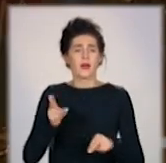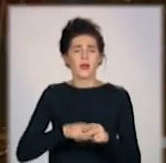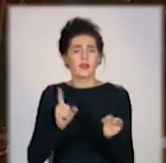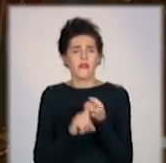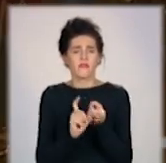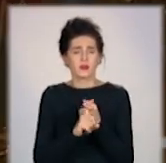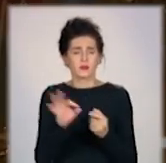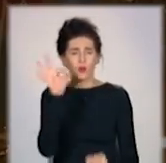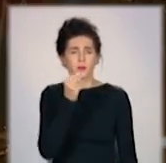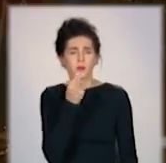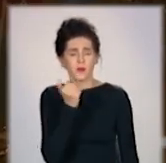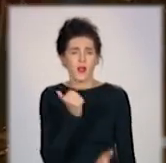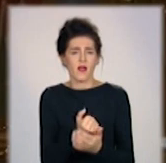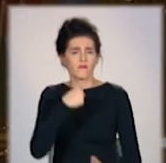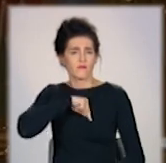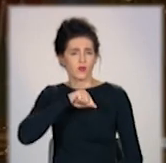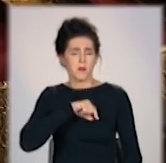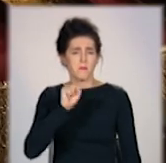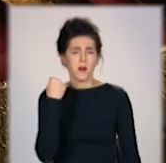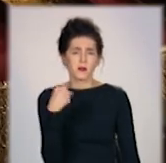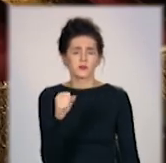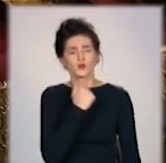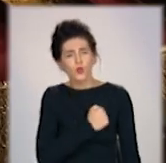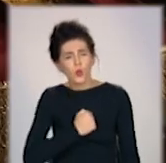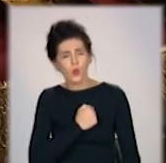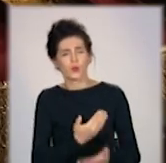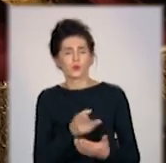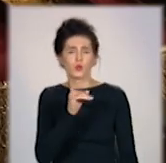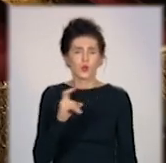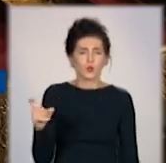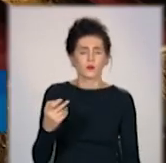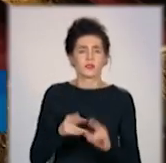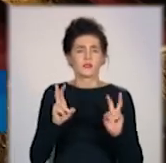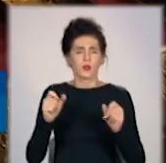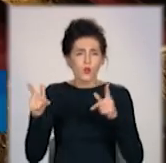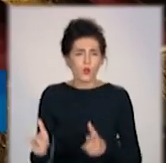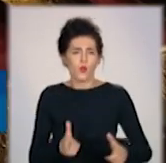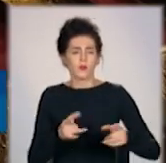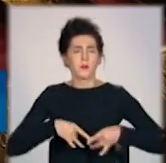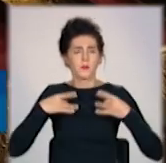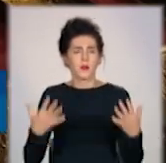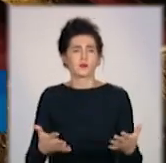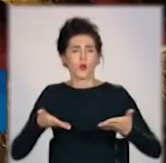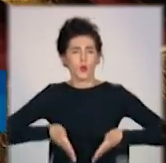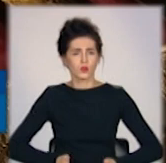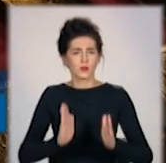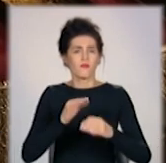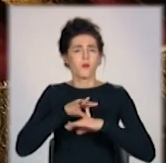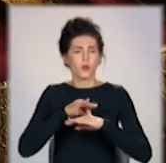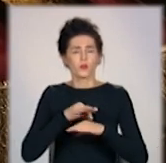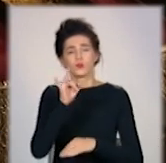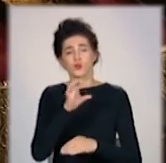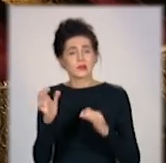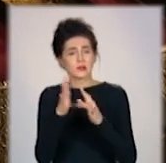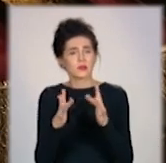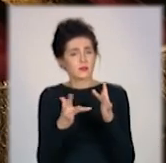їжі важливіше побороти собі смуток чи злість. Готовять нас до празднування великого християнського праздника Рождества по плоті Господа Ісуса